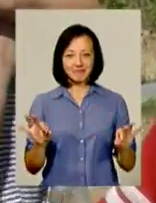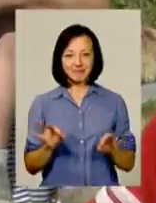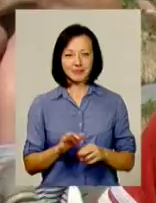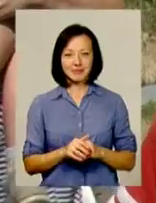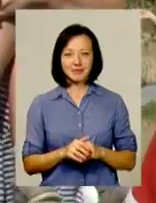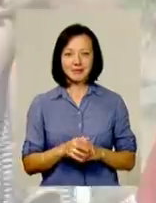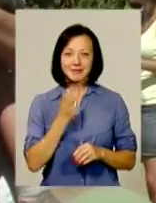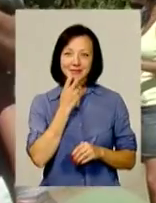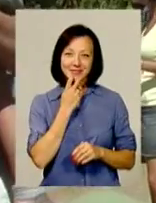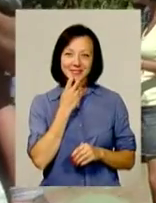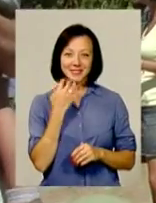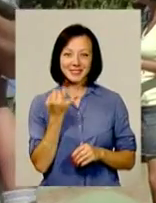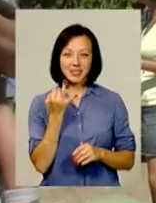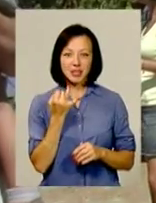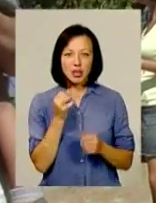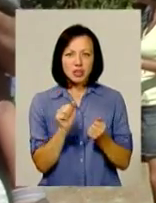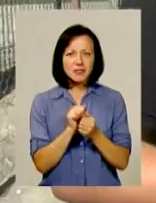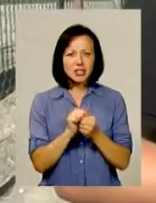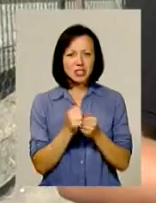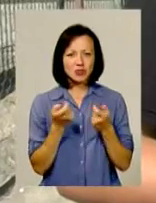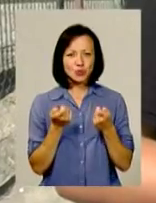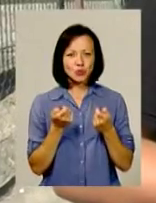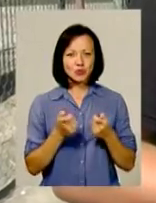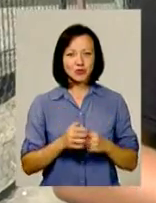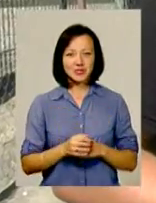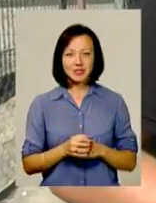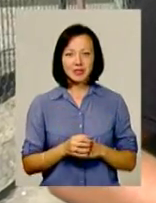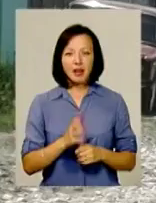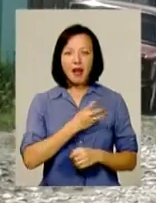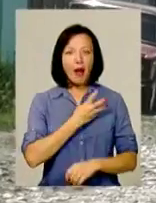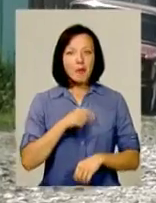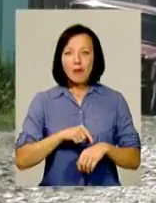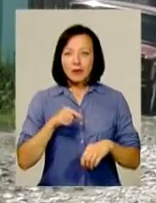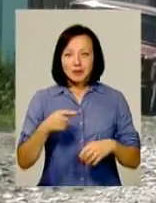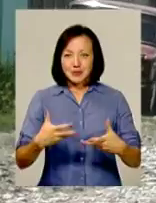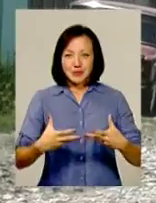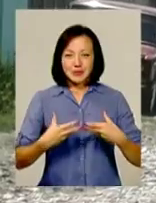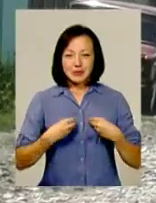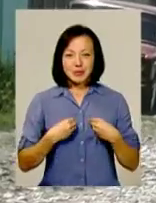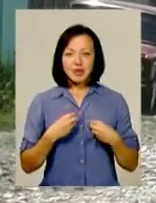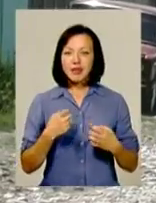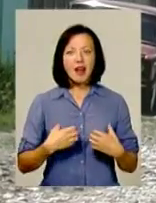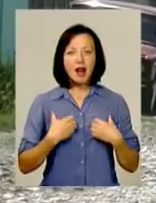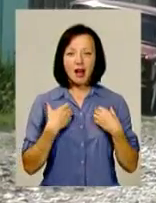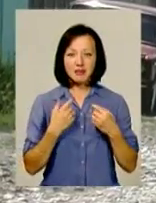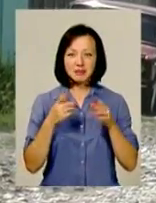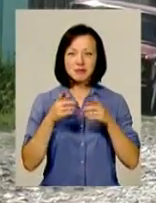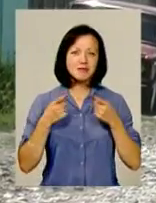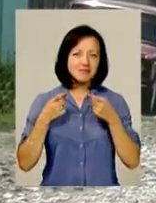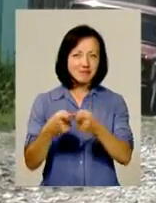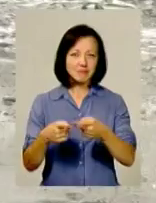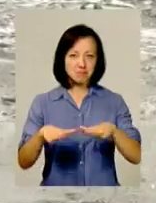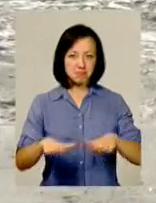Прикольний такий, тверденький, чуть-чуть. Емоцій не передавте. Відвідувачів не відлякую навіть невдале місце